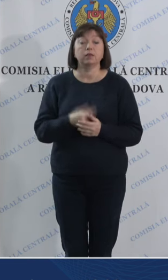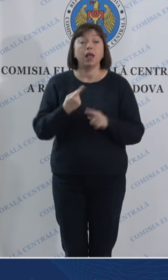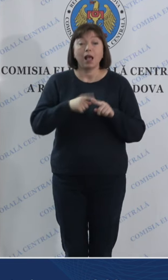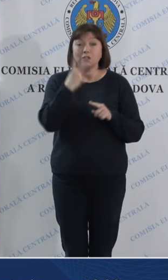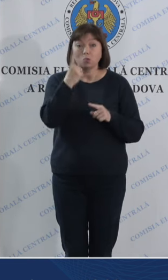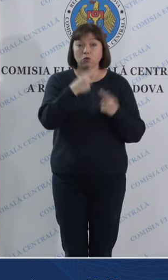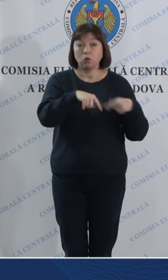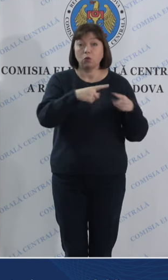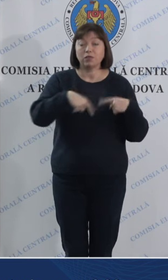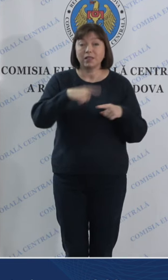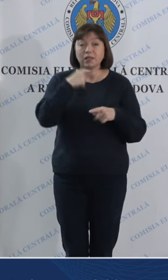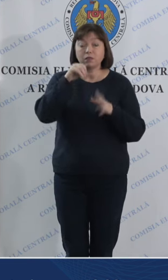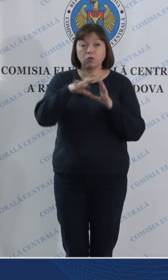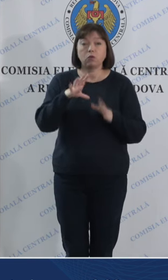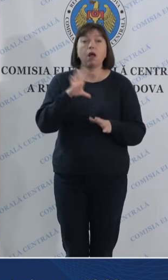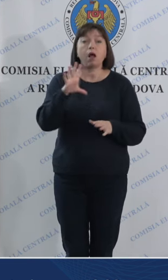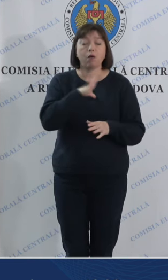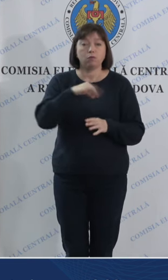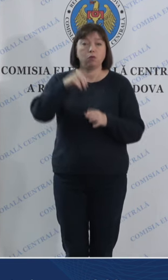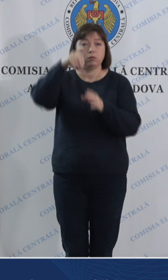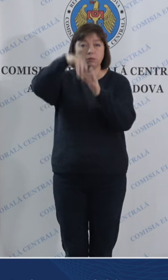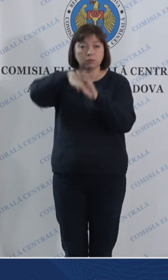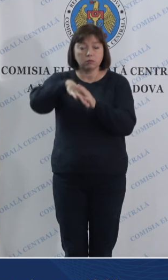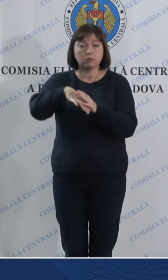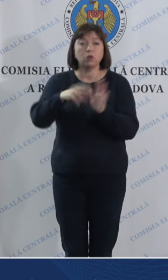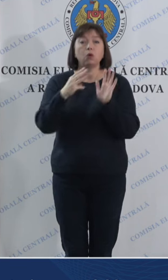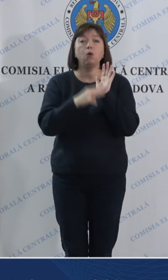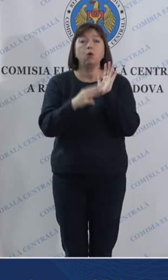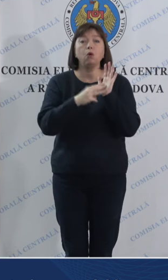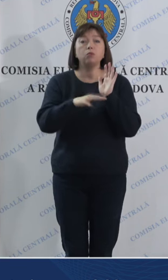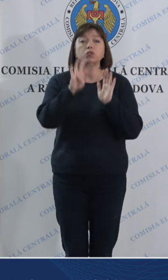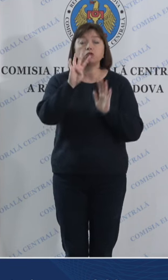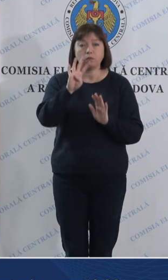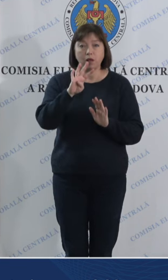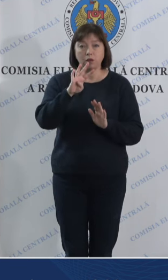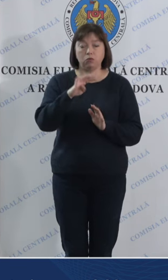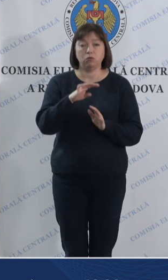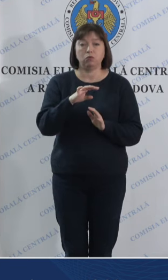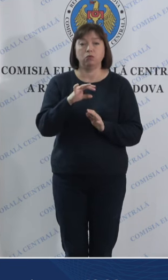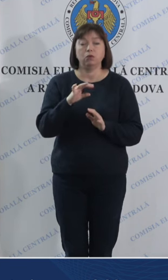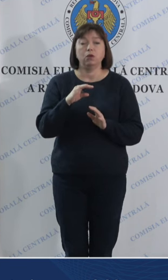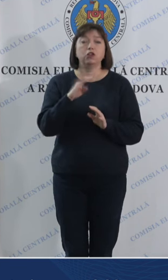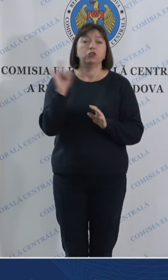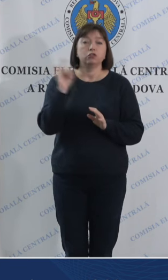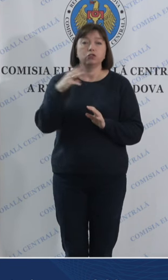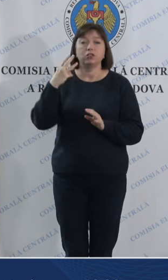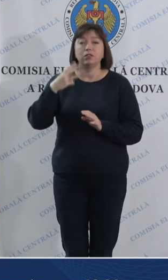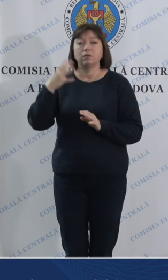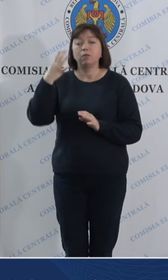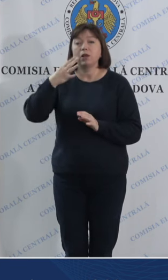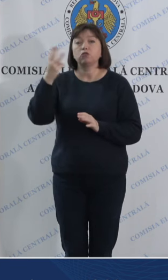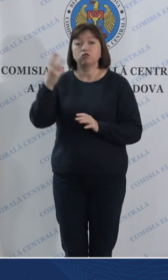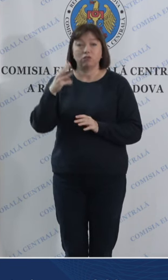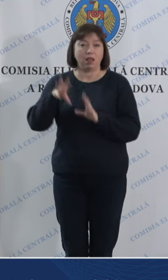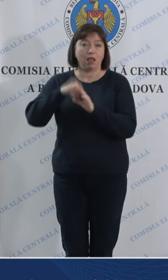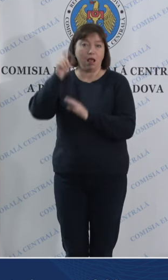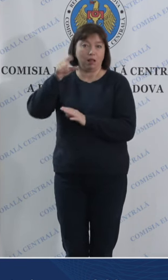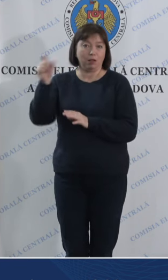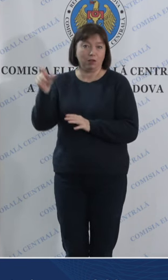aceste două secții de votare și-au exprimat votul 84 și, respectiv, 43 de alegători.